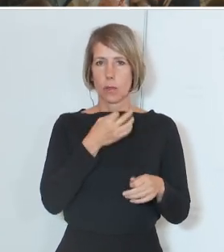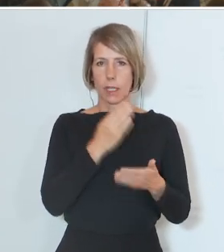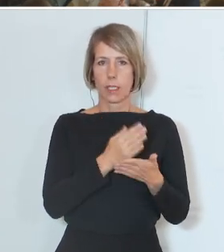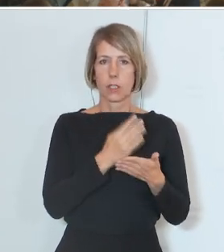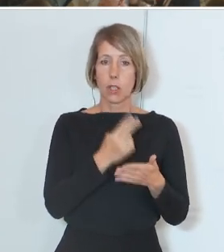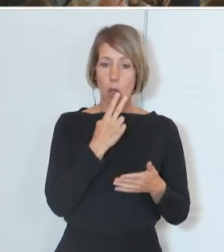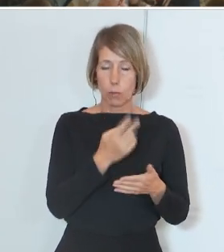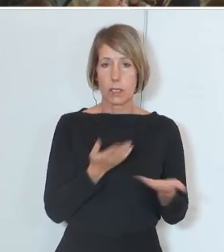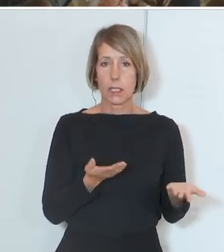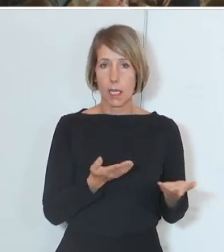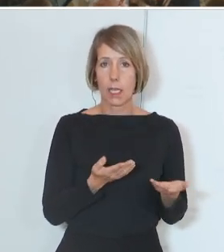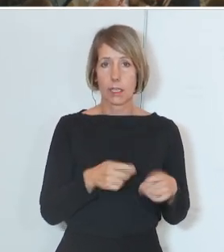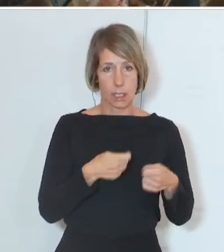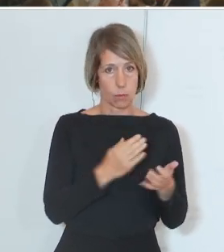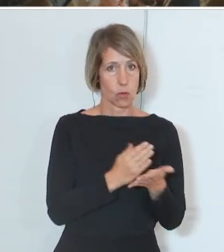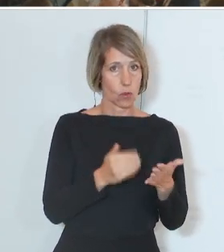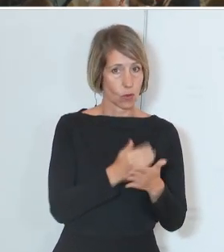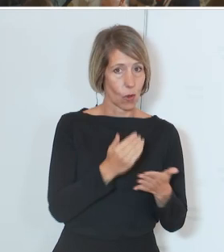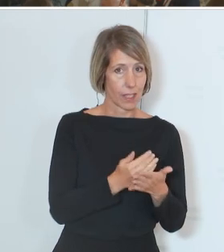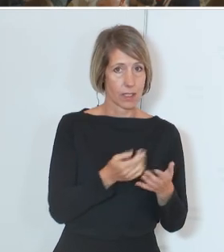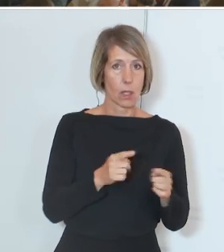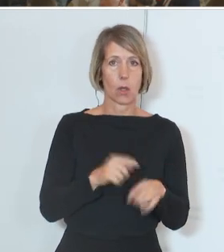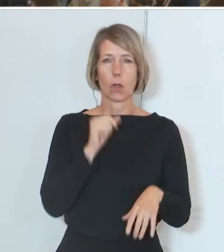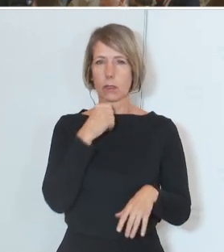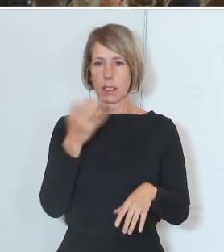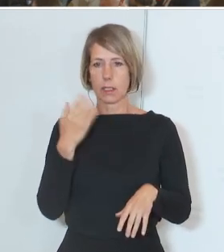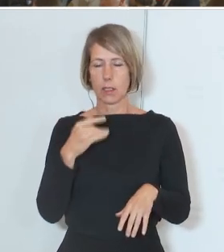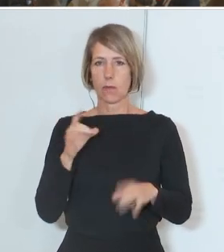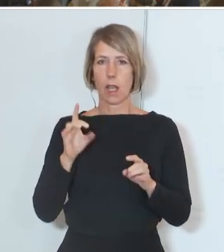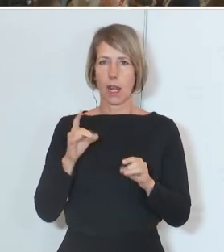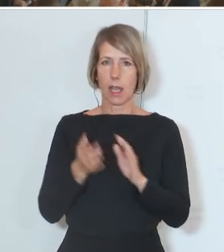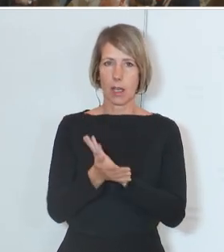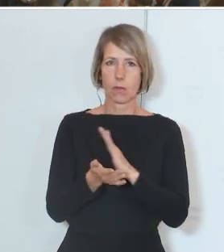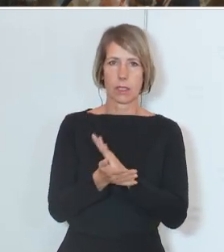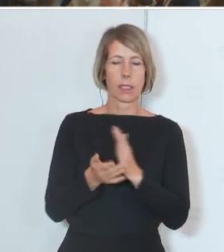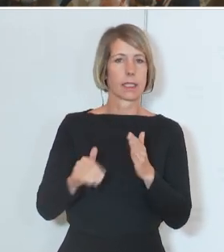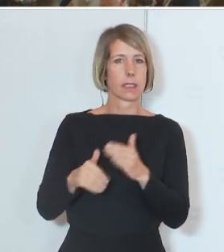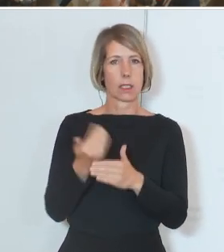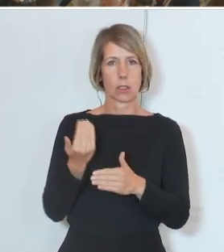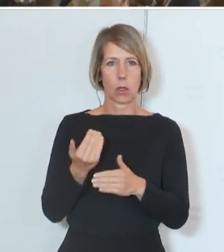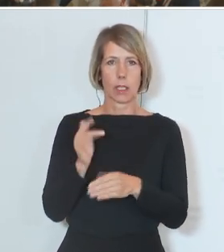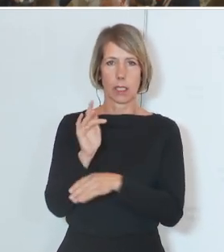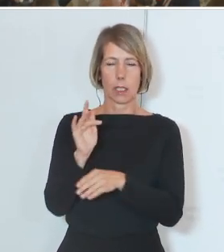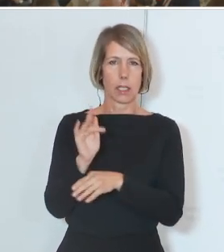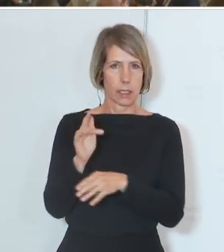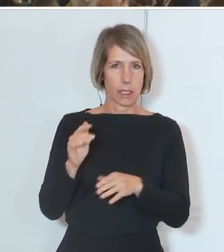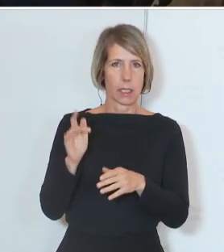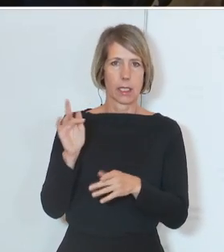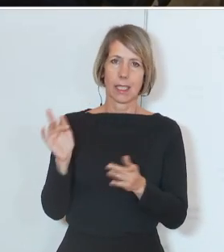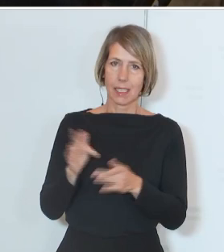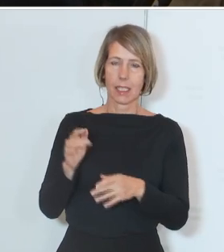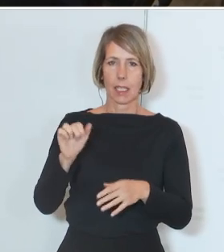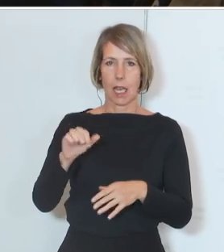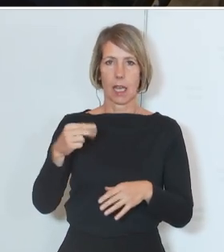Neues? Und an den Herrn Minister, es gab gestern recht scharfe Kritik der Lehrervertreter an den neuen Lehrplänen für Volks- und Mittelschulen, beziehungsweise die AS